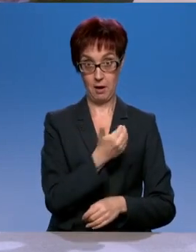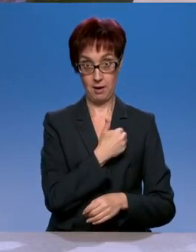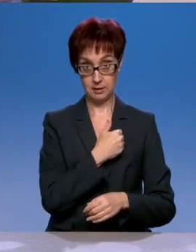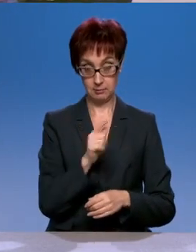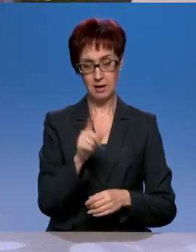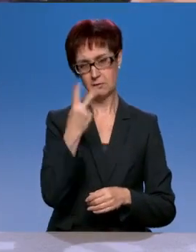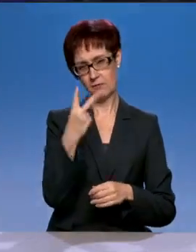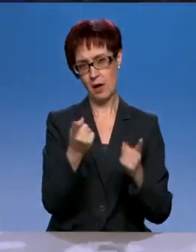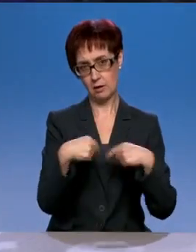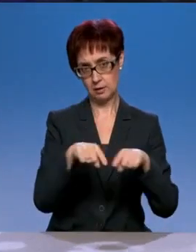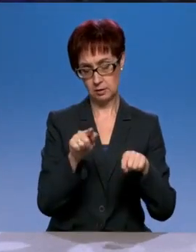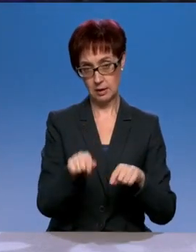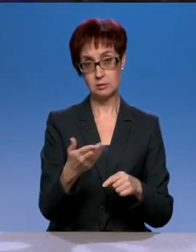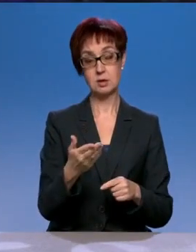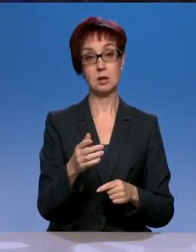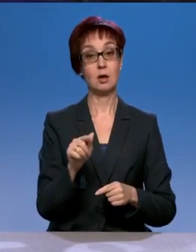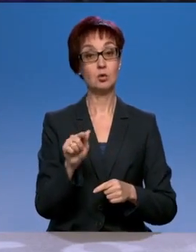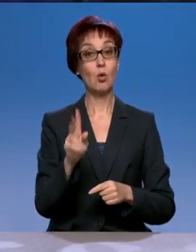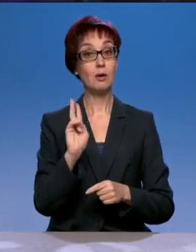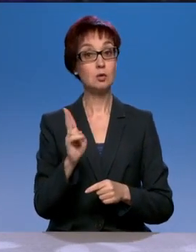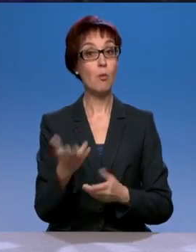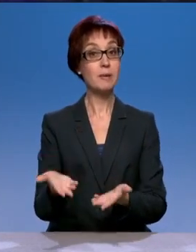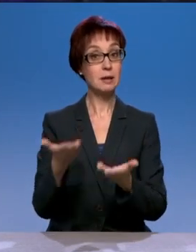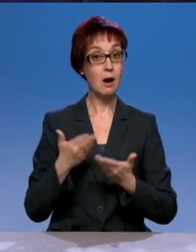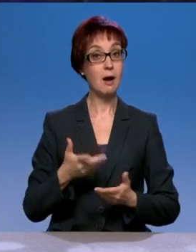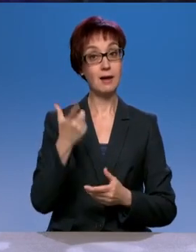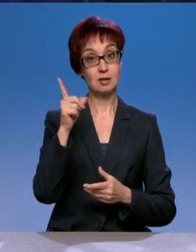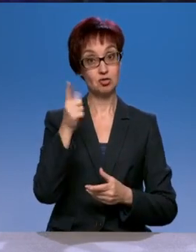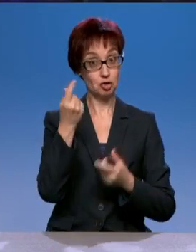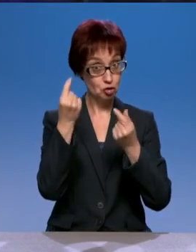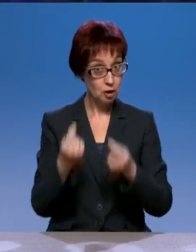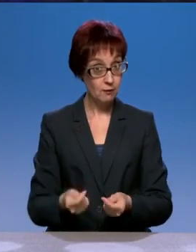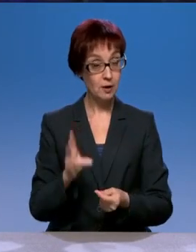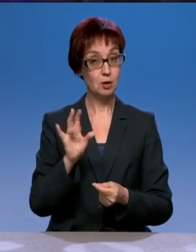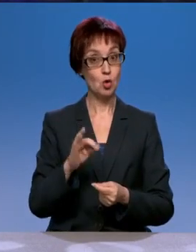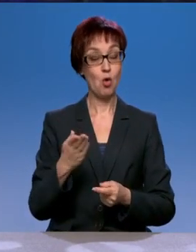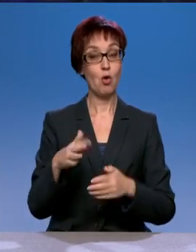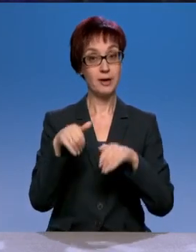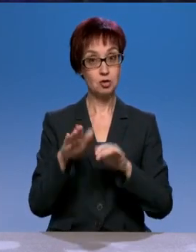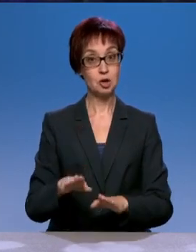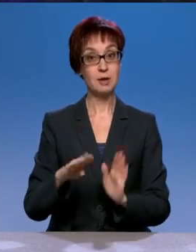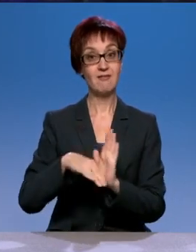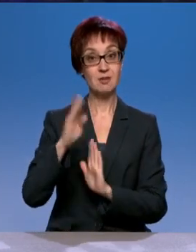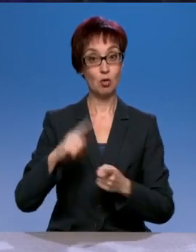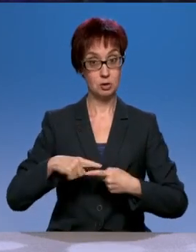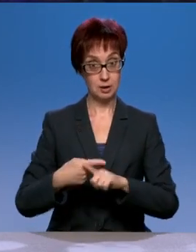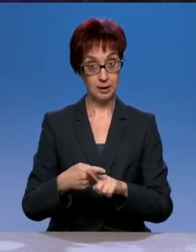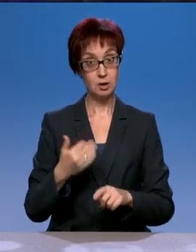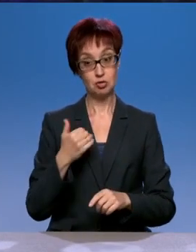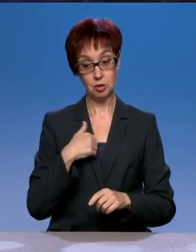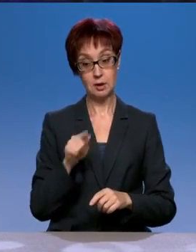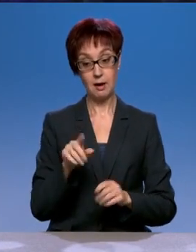предлагает дешевле, но более высокотехнологичные решения, которые позволяют мне зарабатывать на этом участке дороги.